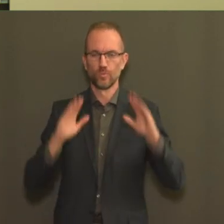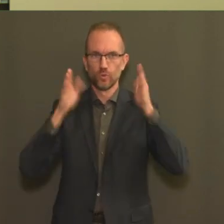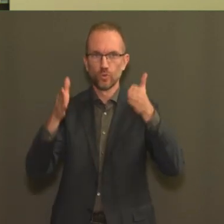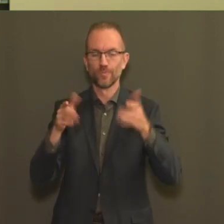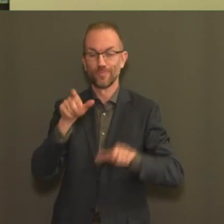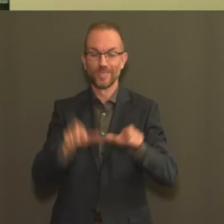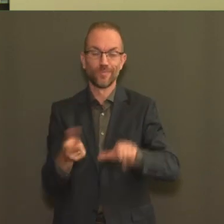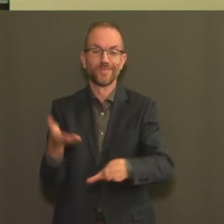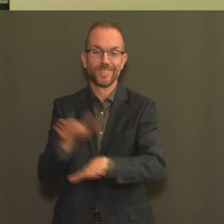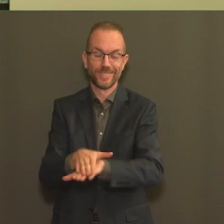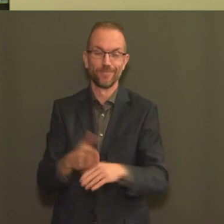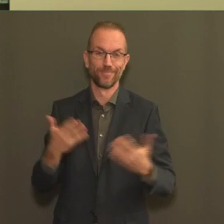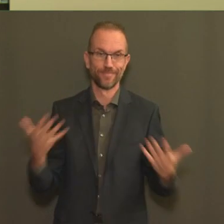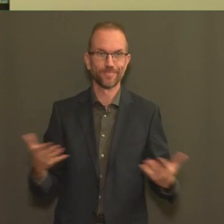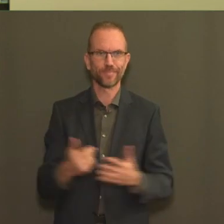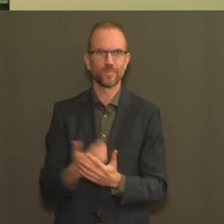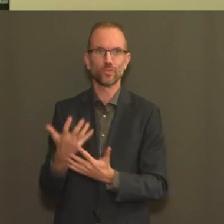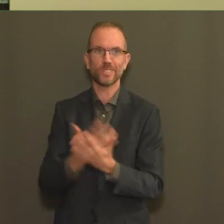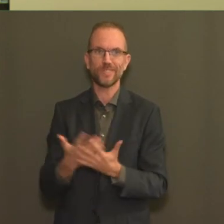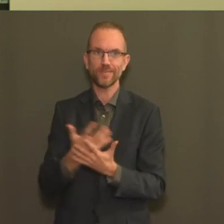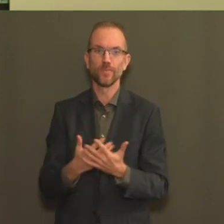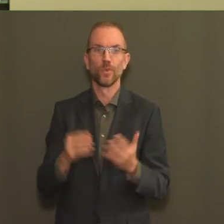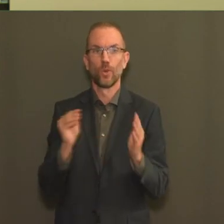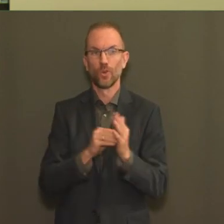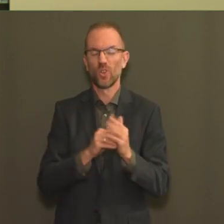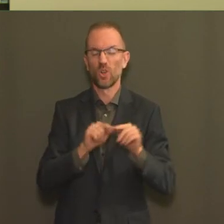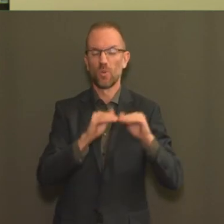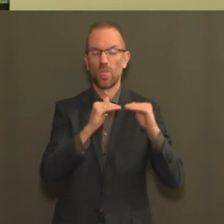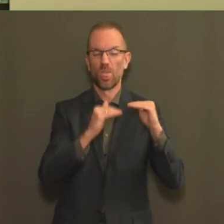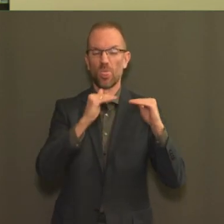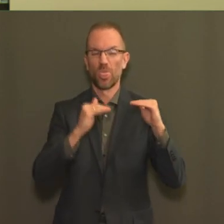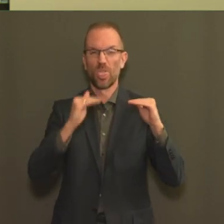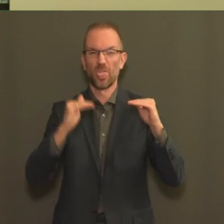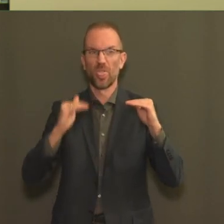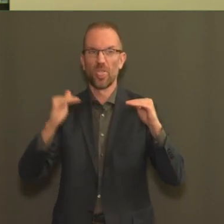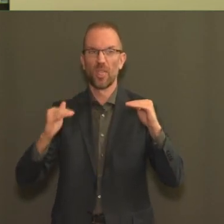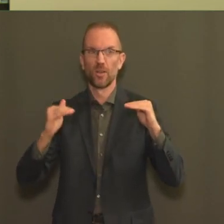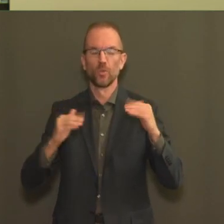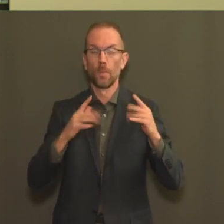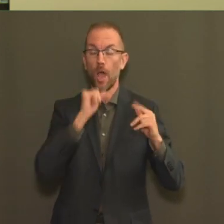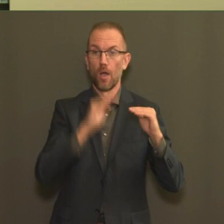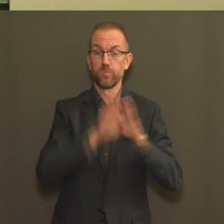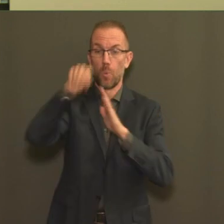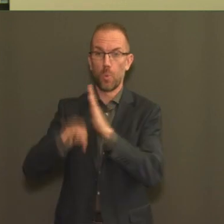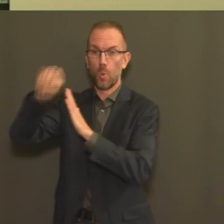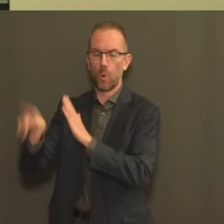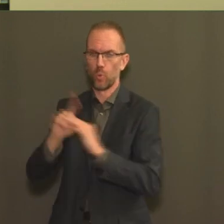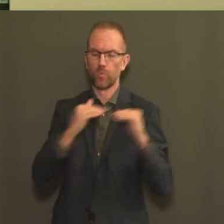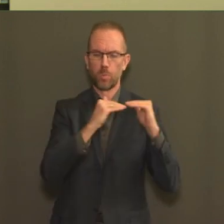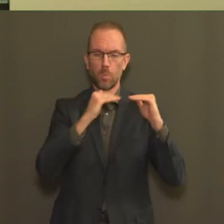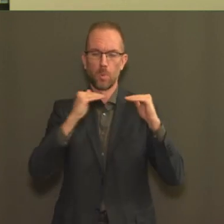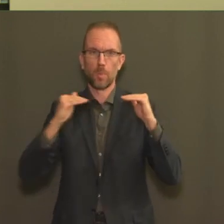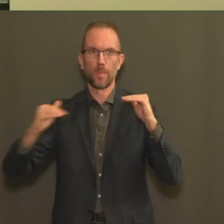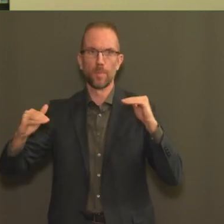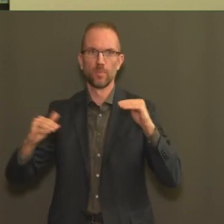chiffres qui continuent à fluctuer autour du même niveau. Nous déplorons actuellement 50 décès par jour, c'est